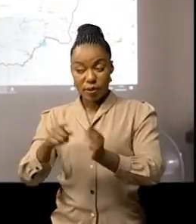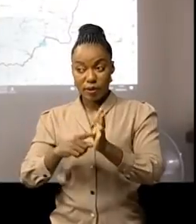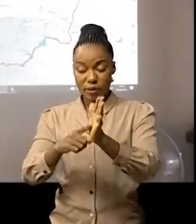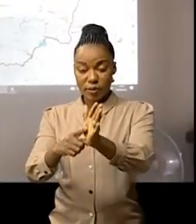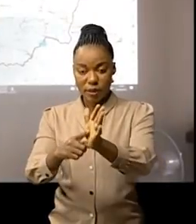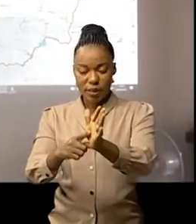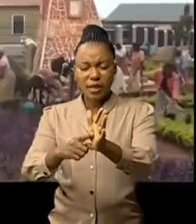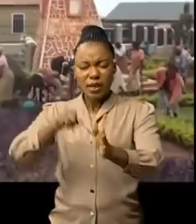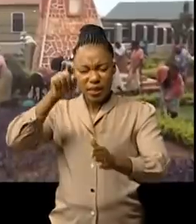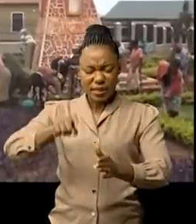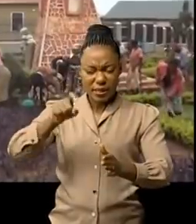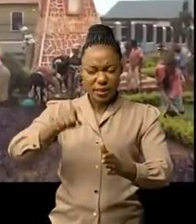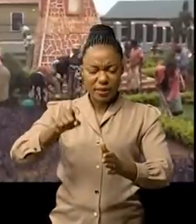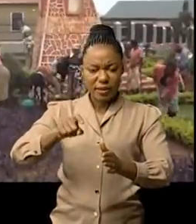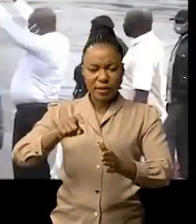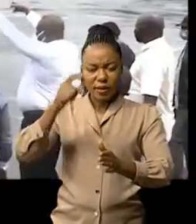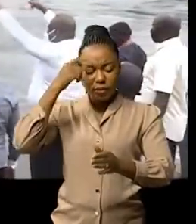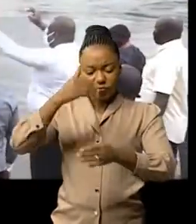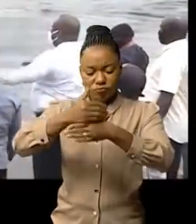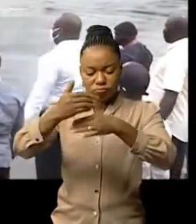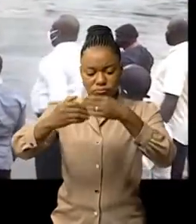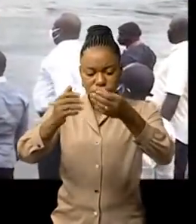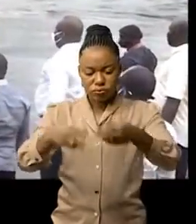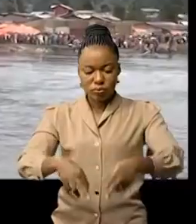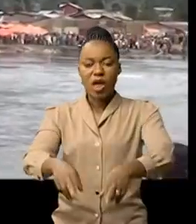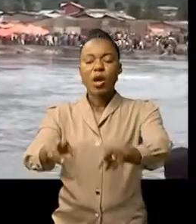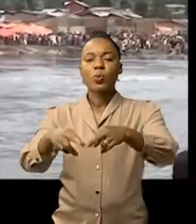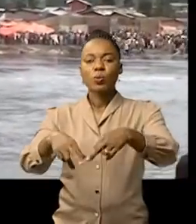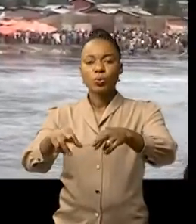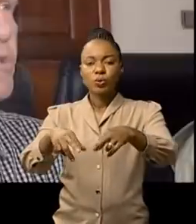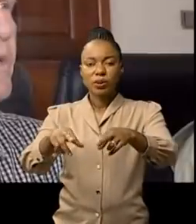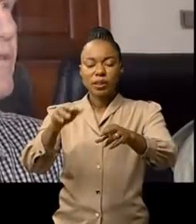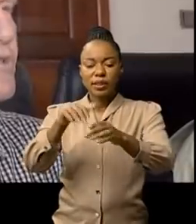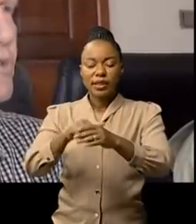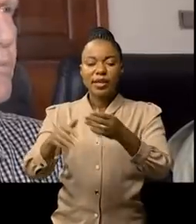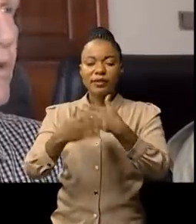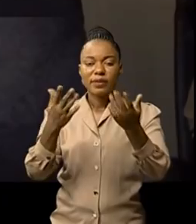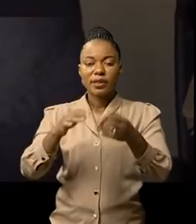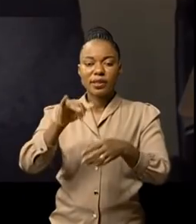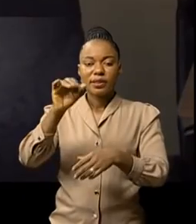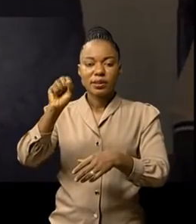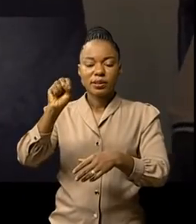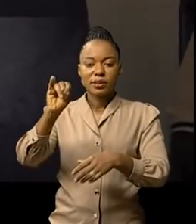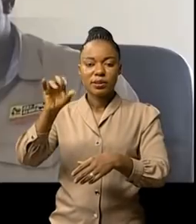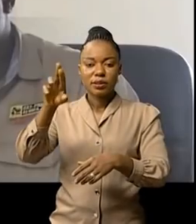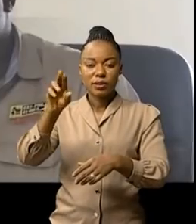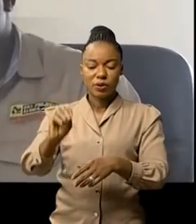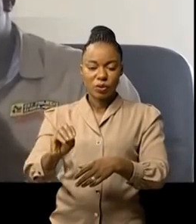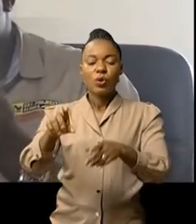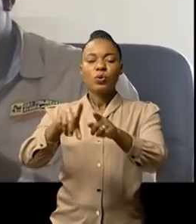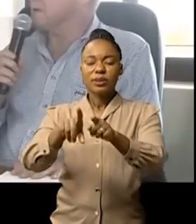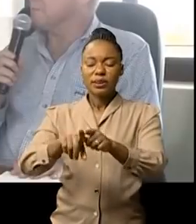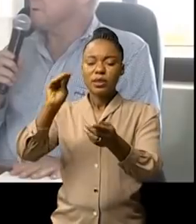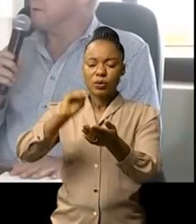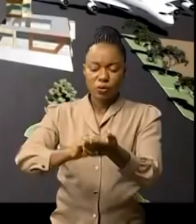gouvernement, notamment l'asphaltage des artères de la ville d'Issyro et la modernisation de l'aéroport d